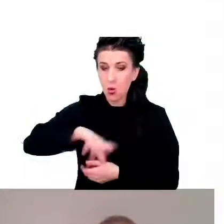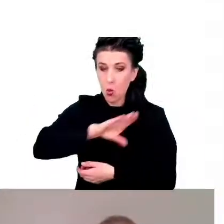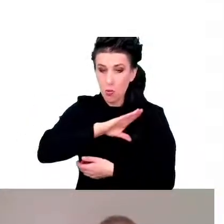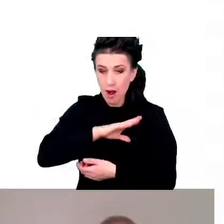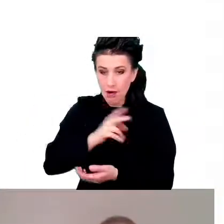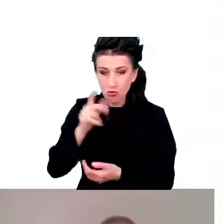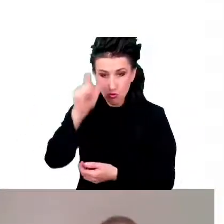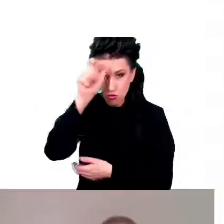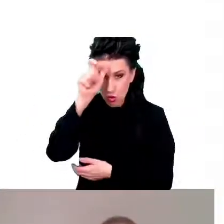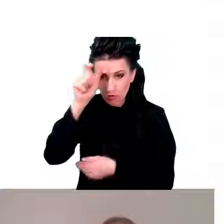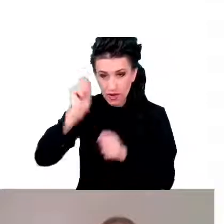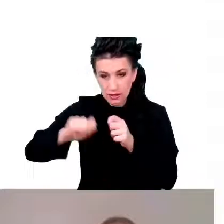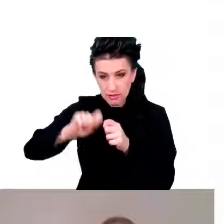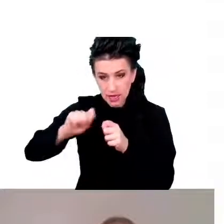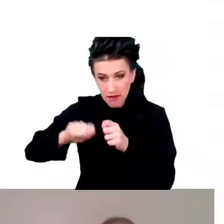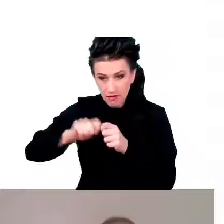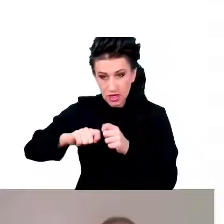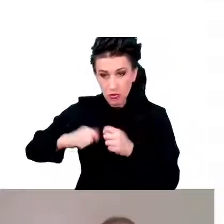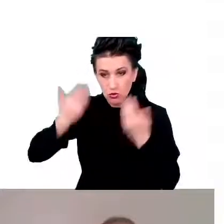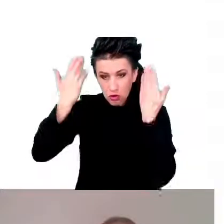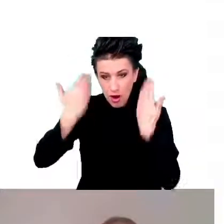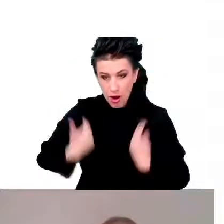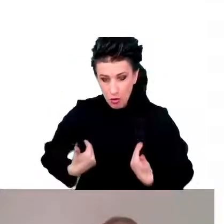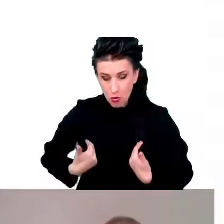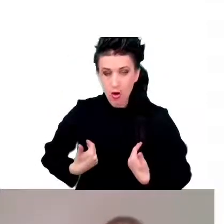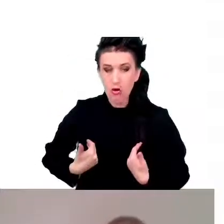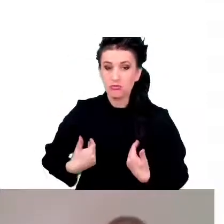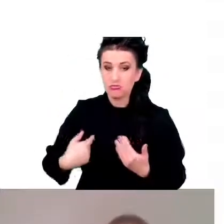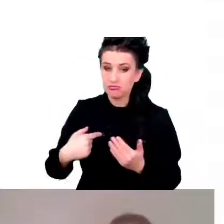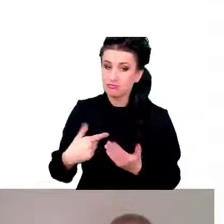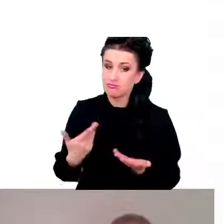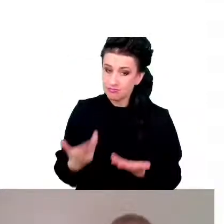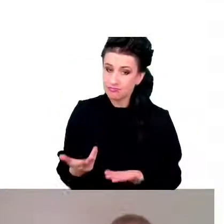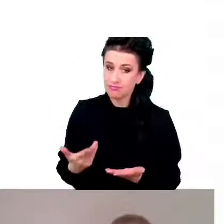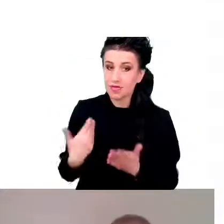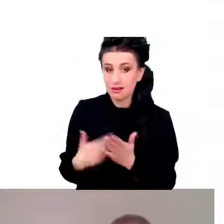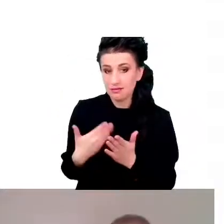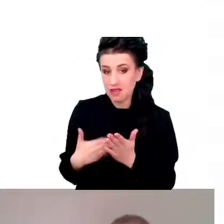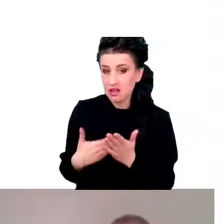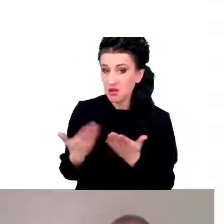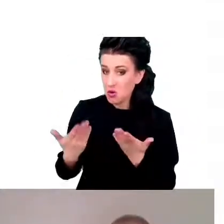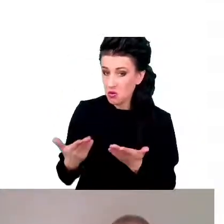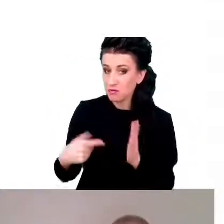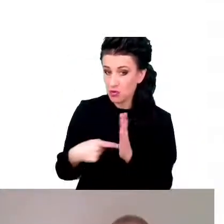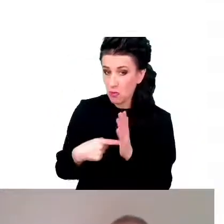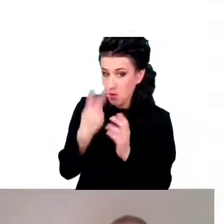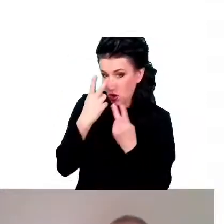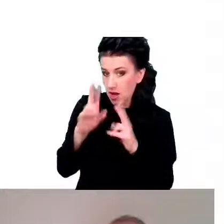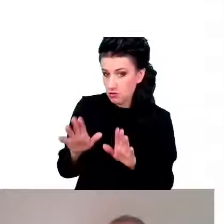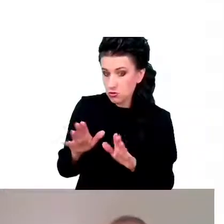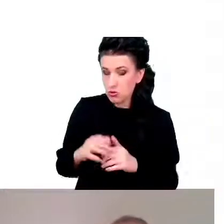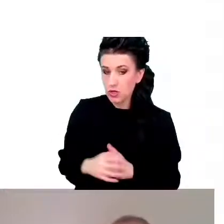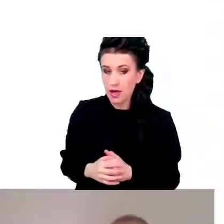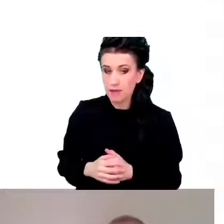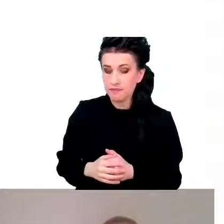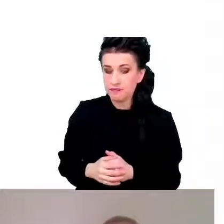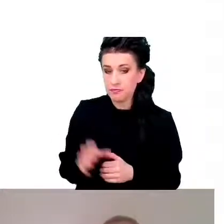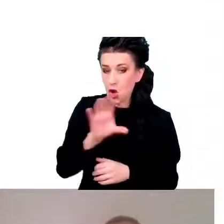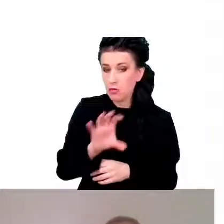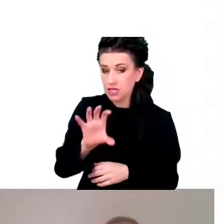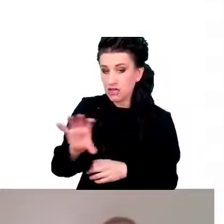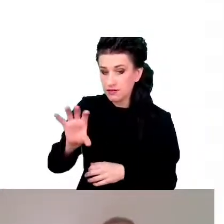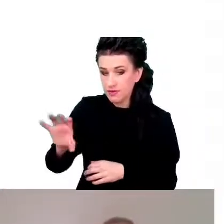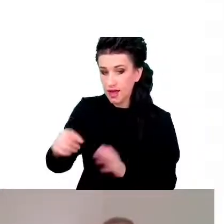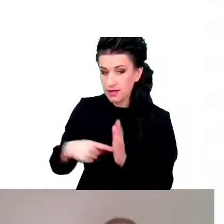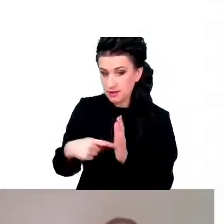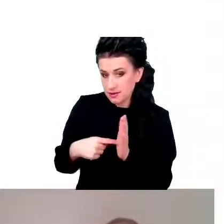aż 500 lat temu. Więc to sugeruje, pyta obserwacje, sugerują